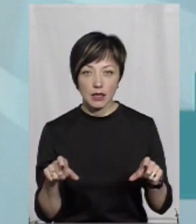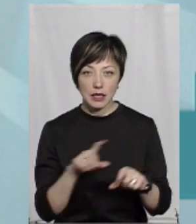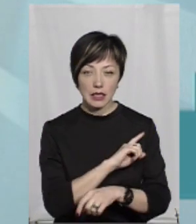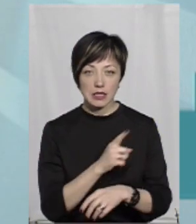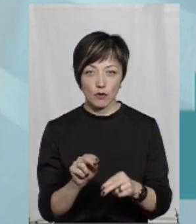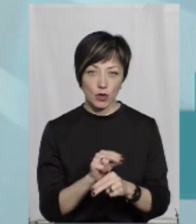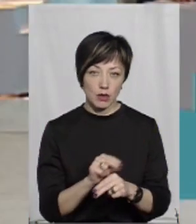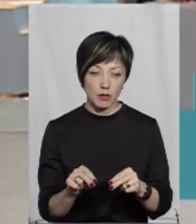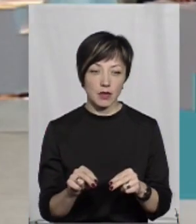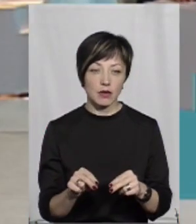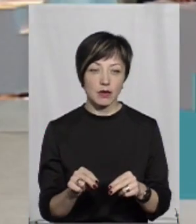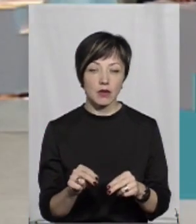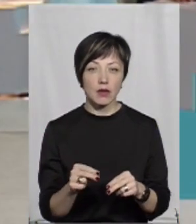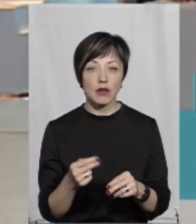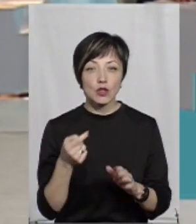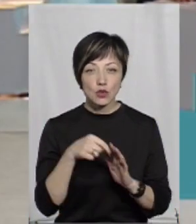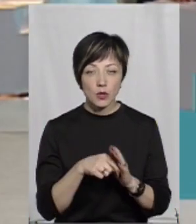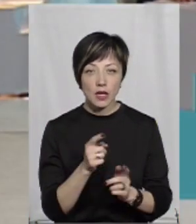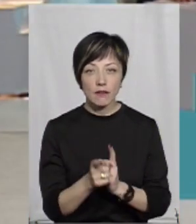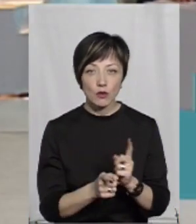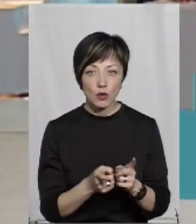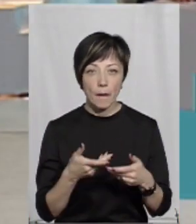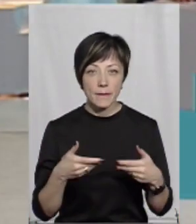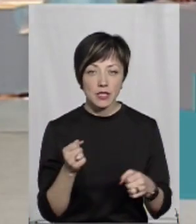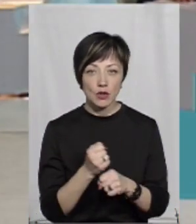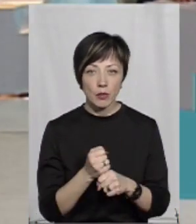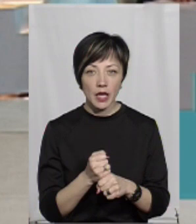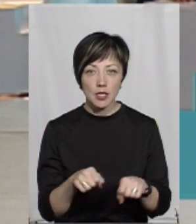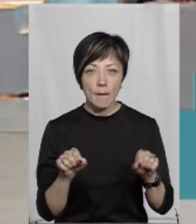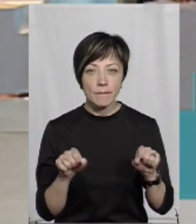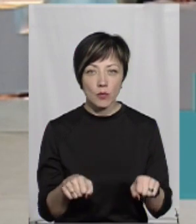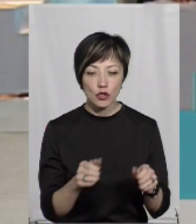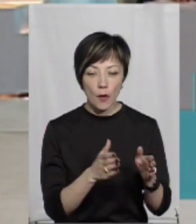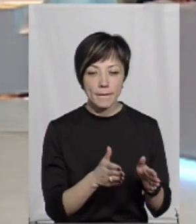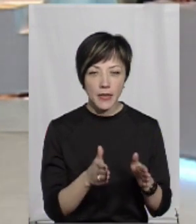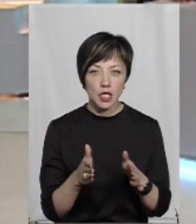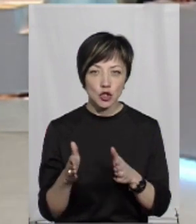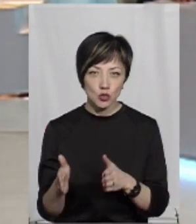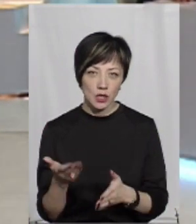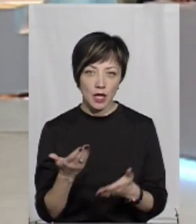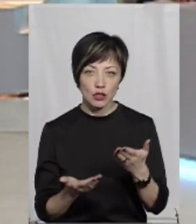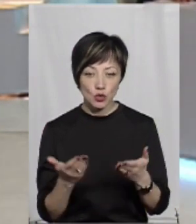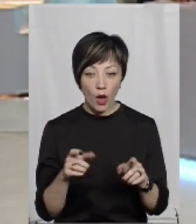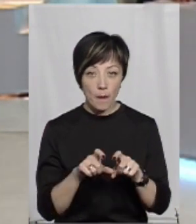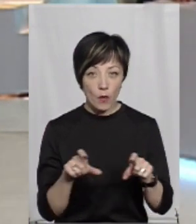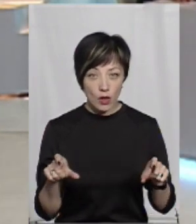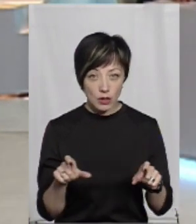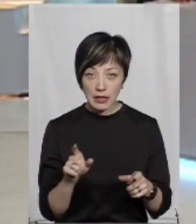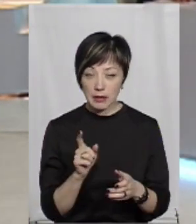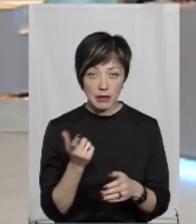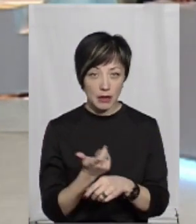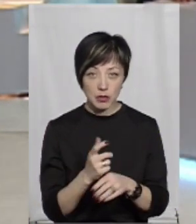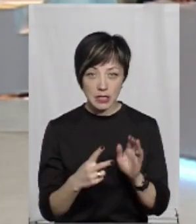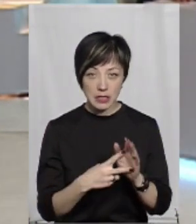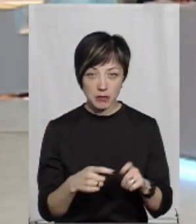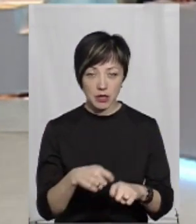терапії. Оце, судді реформи, це включається, що ми зробили спроможну мережу. Якщо амбулаторія повинна бути не більше 7